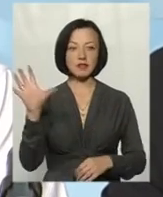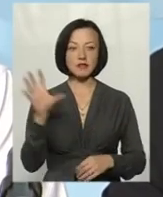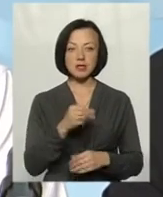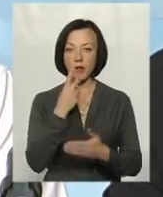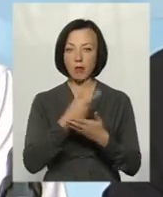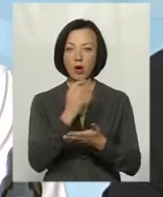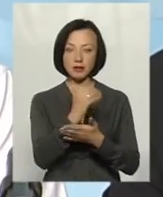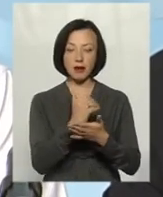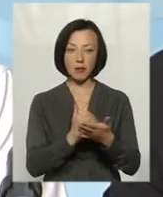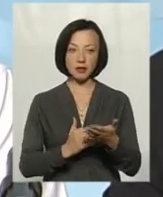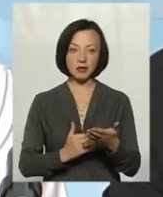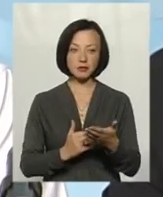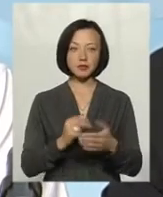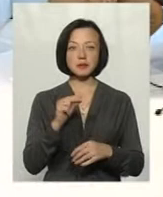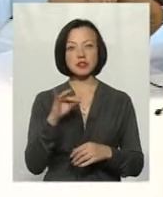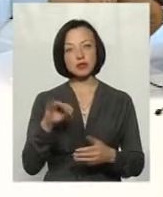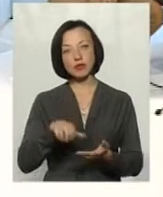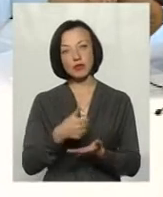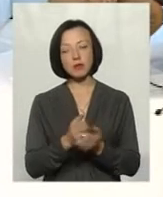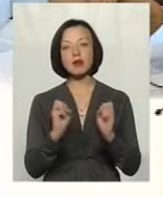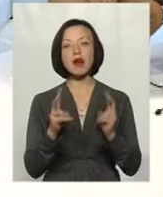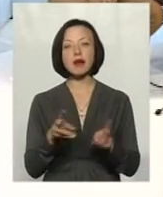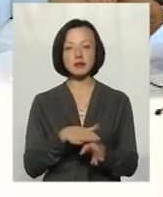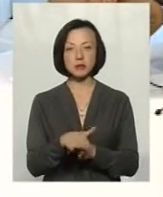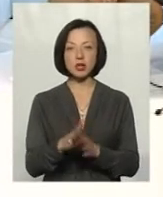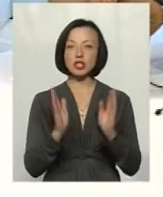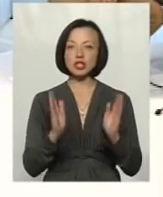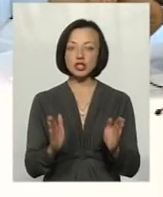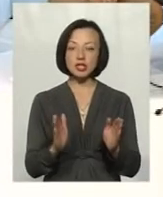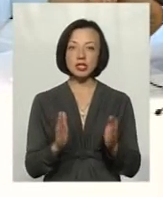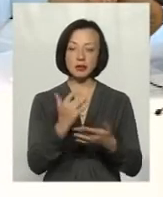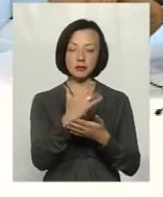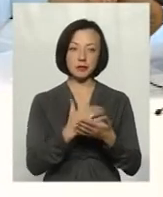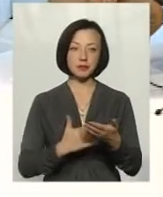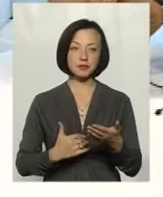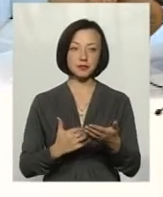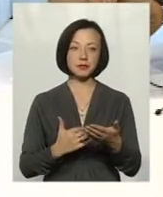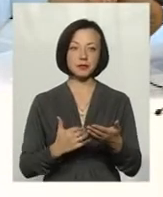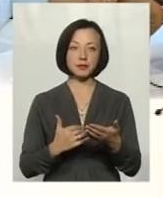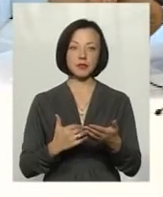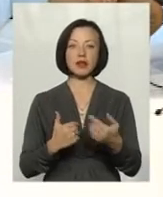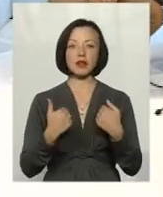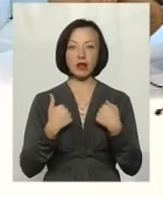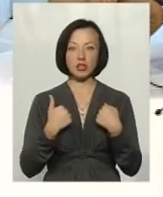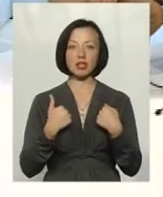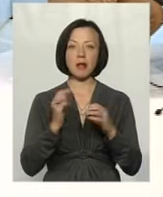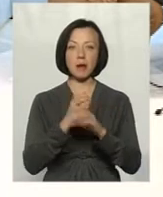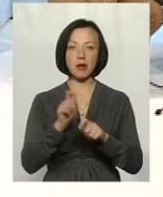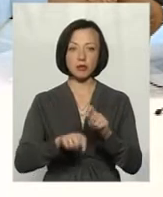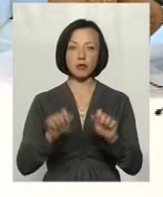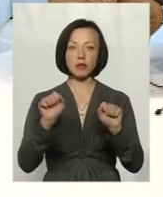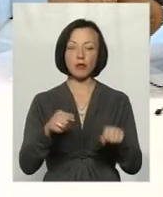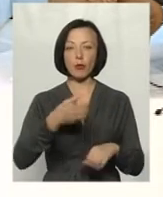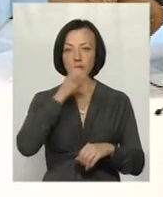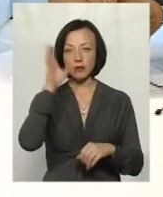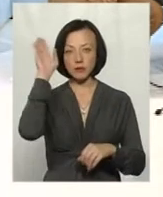За всіма показниками чи за основними? Як це відбувається? Лише тільки за тими, на які акредитована наша лабораторія. Тобто показники по